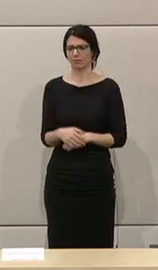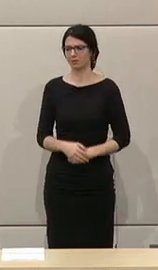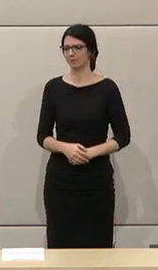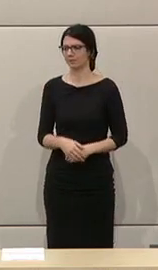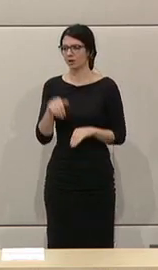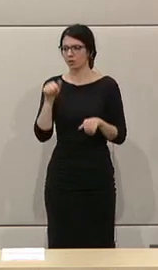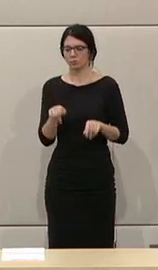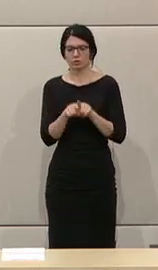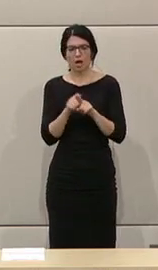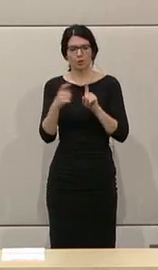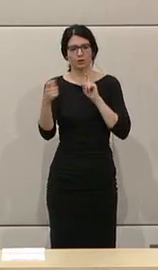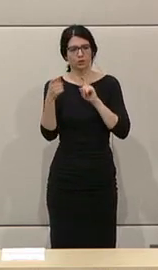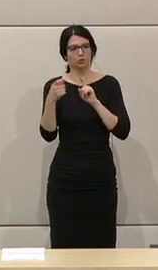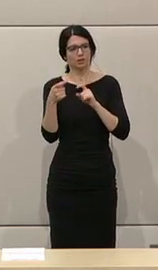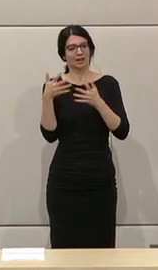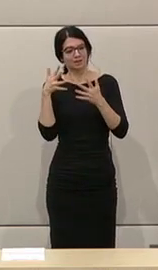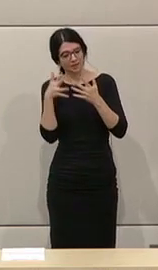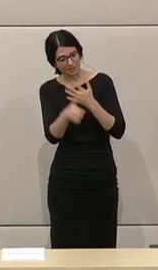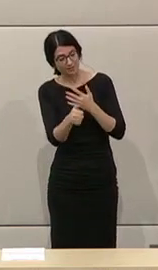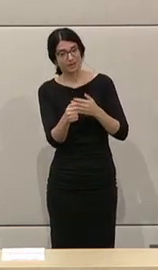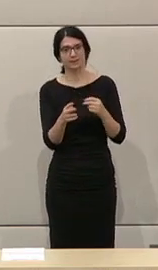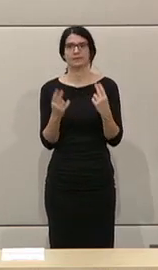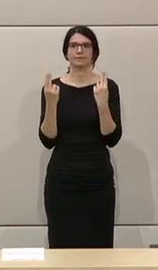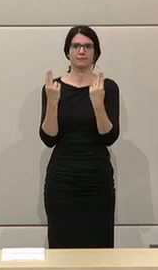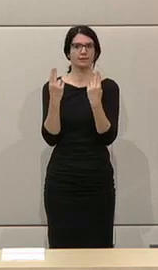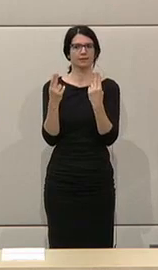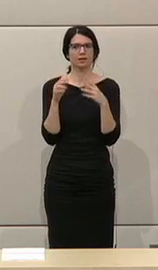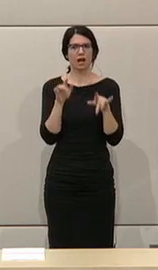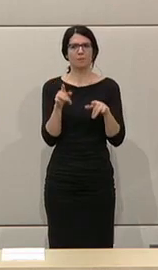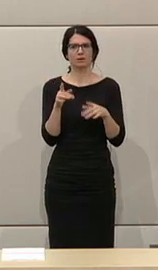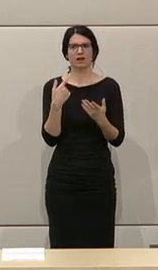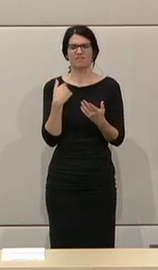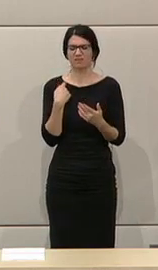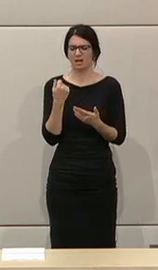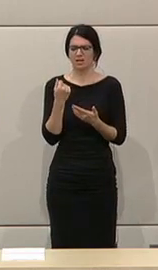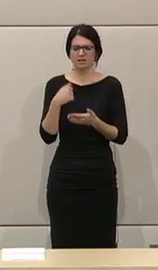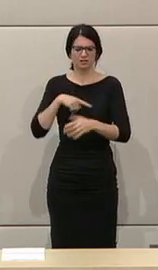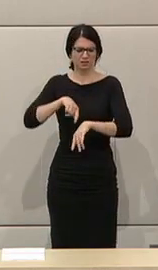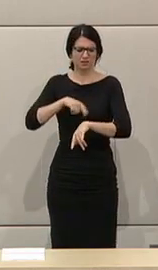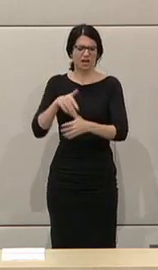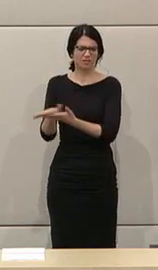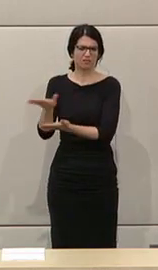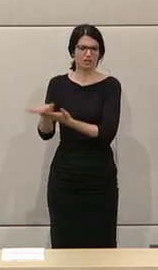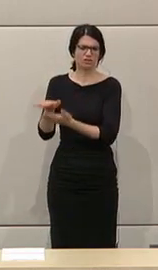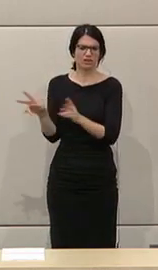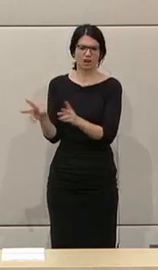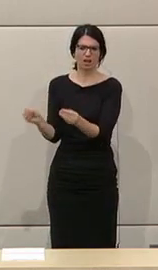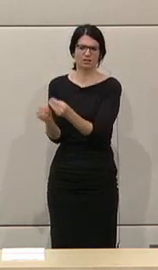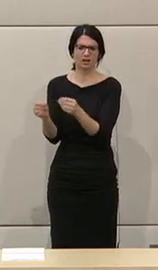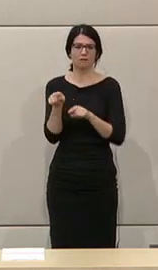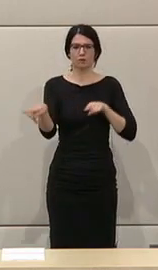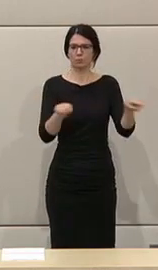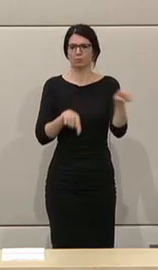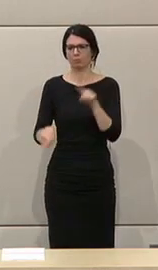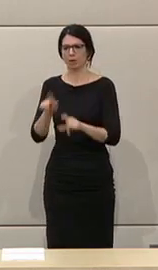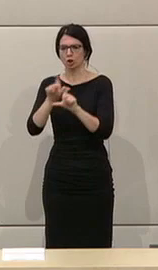diskutieren. Transparenz ist wichtig, aber verzetteln wir uns nicht in irgendwelchen kleinen Dingen. Jeder versucht auf den anderen zu zeigen,